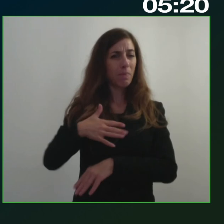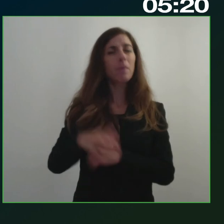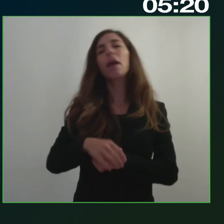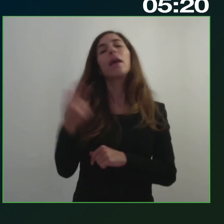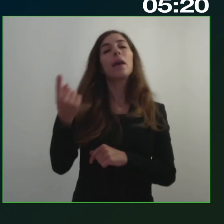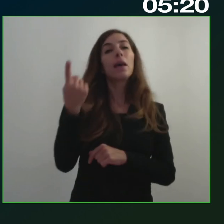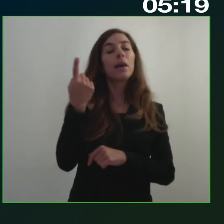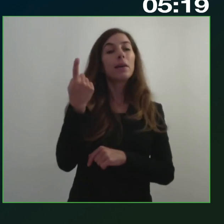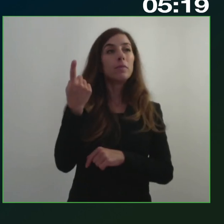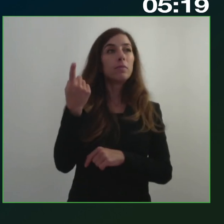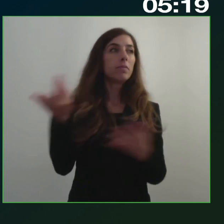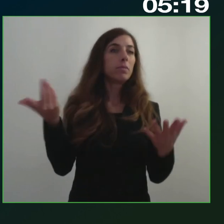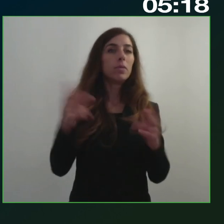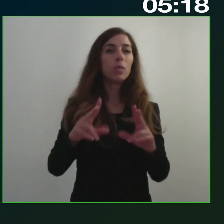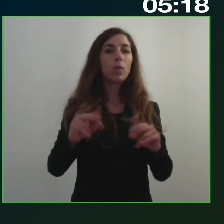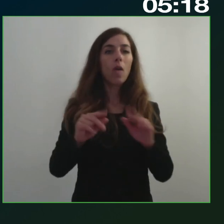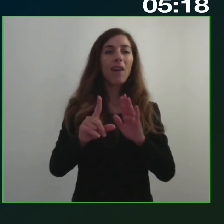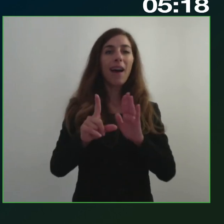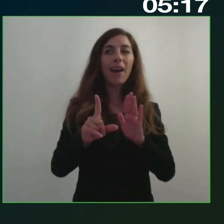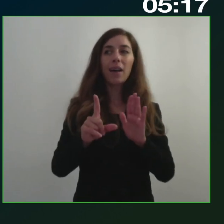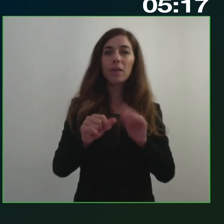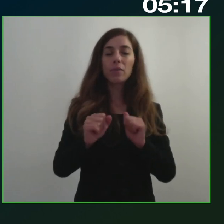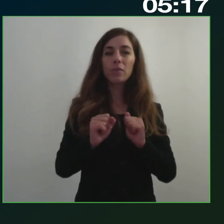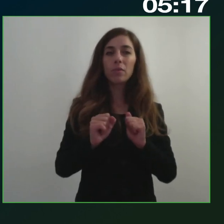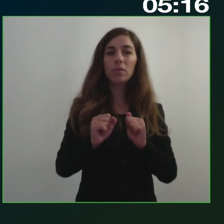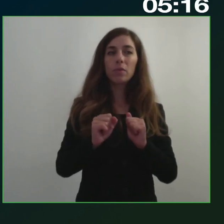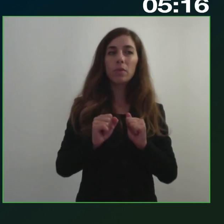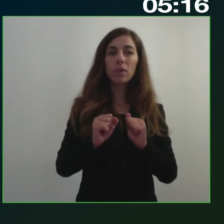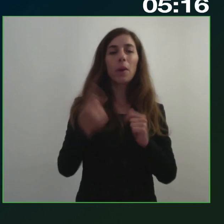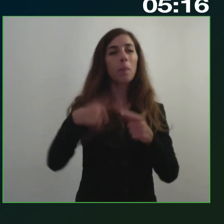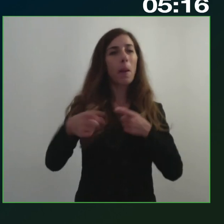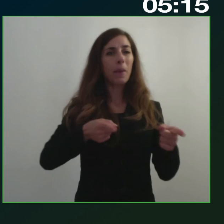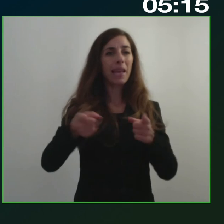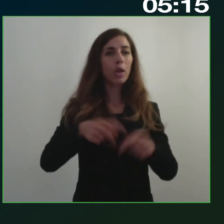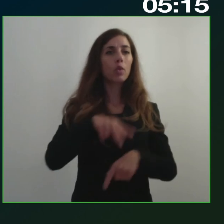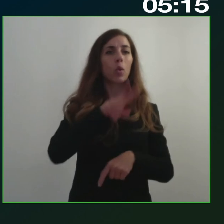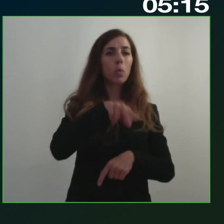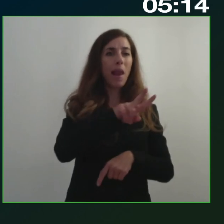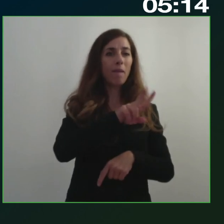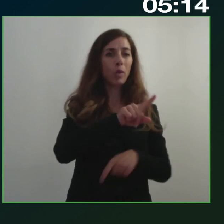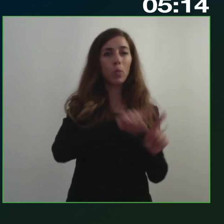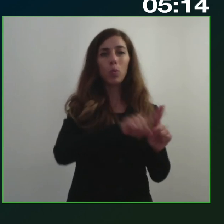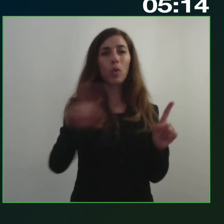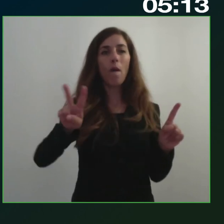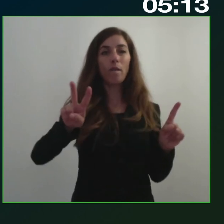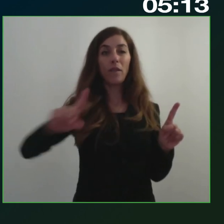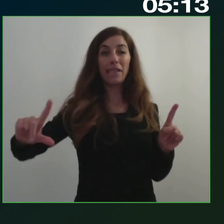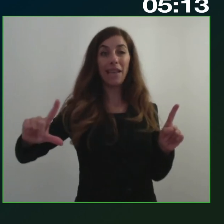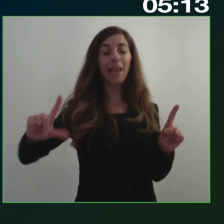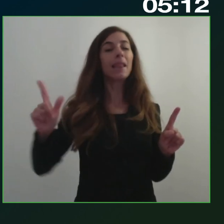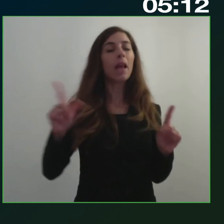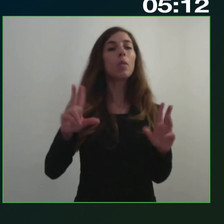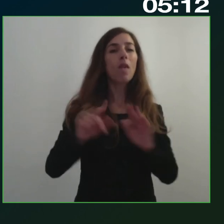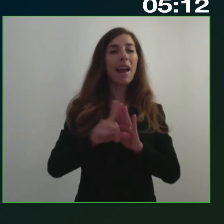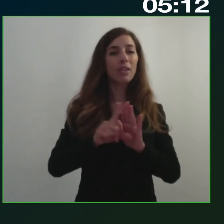causa della nuova legislazione per il periodo 2021 2027 il rafforzamento